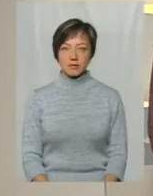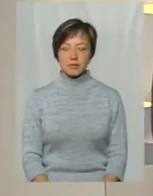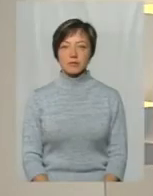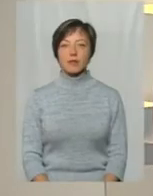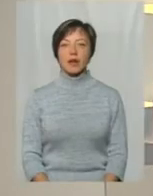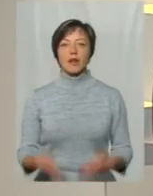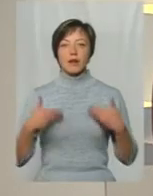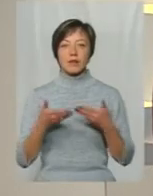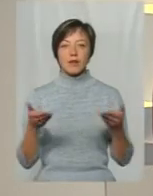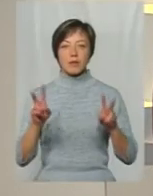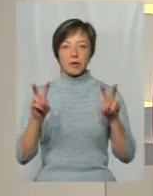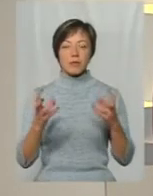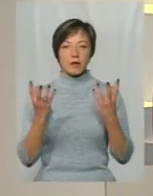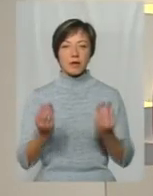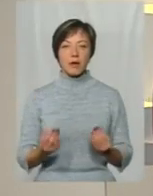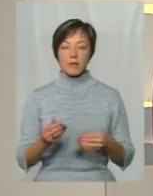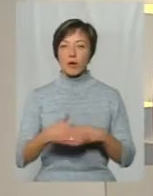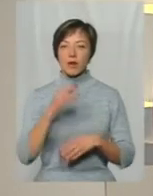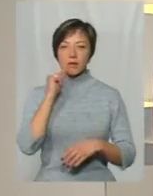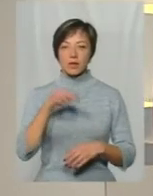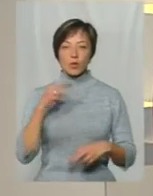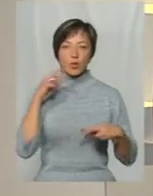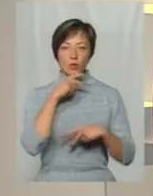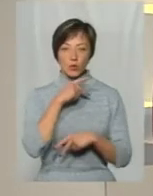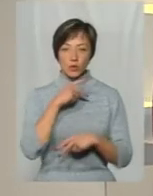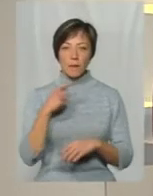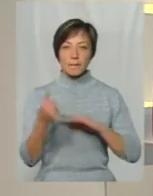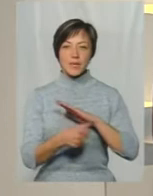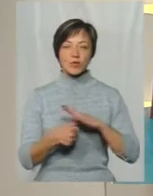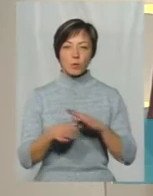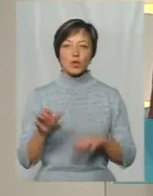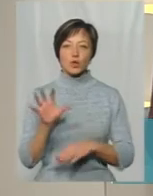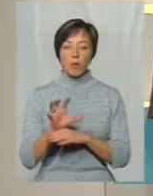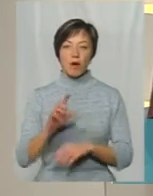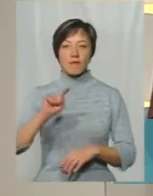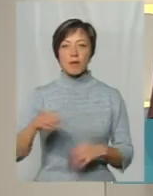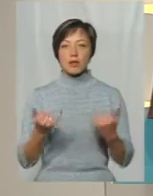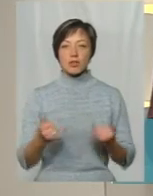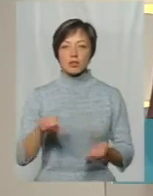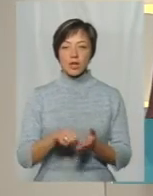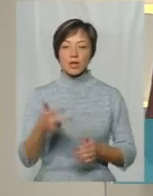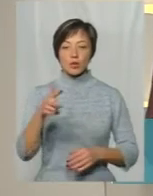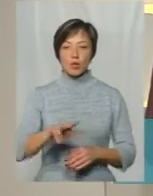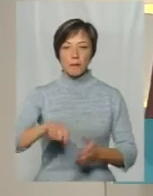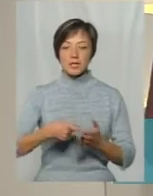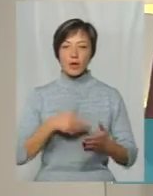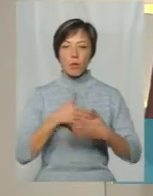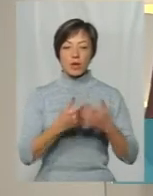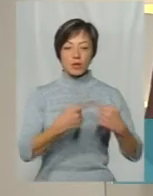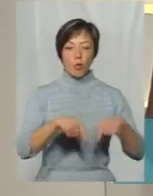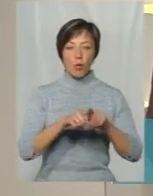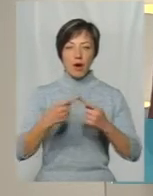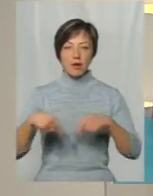Вітаємо у темі дня. Покарати винних в отруєнні бездомних собак вимагали нині члени трьох міських громадських